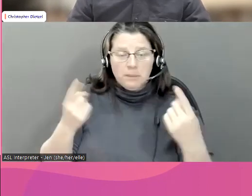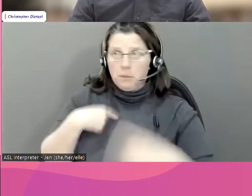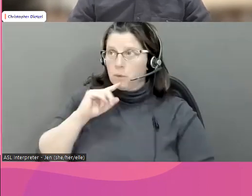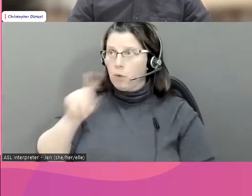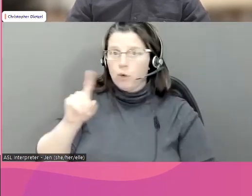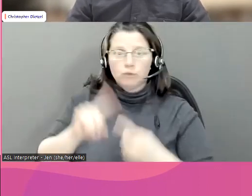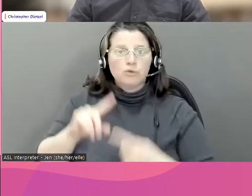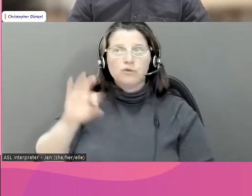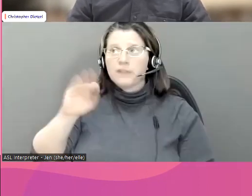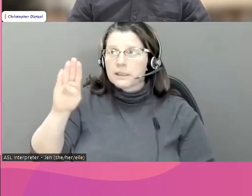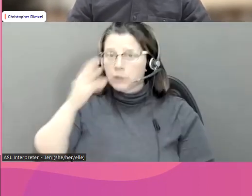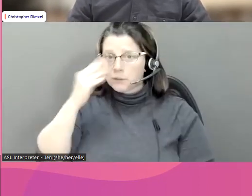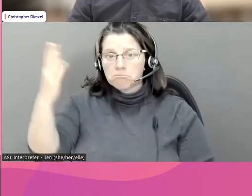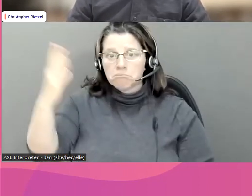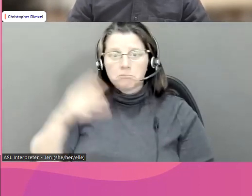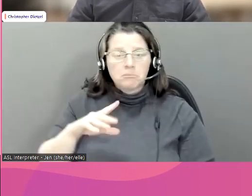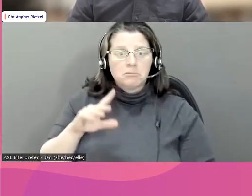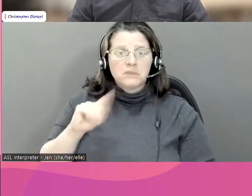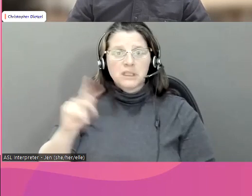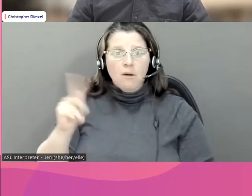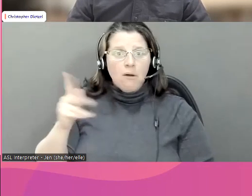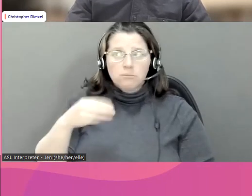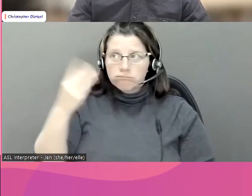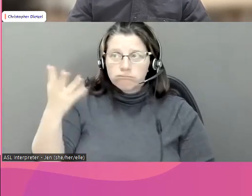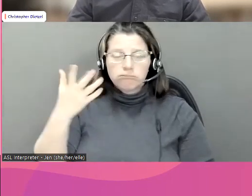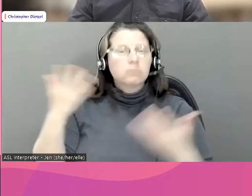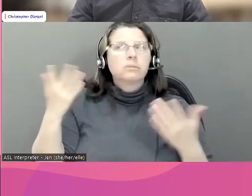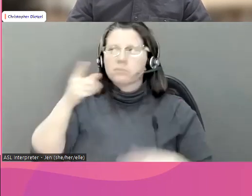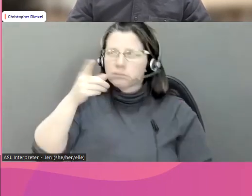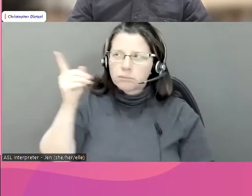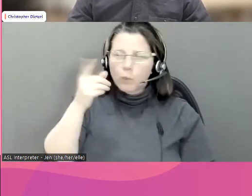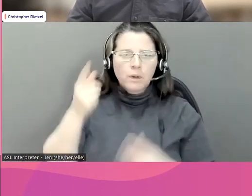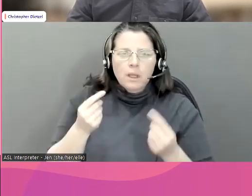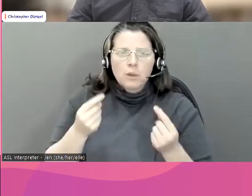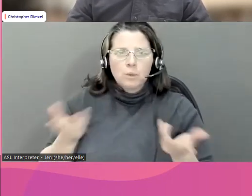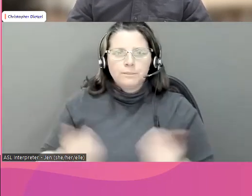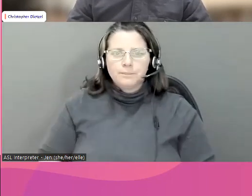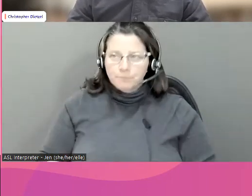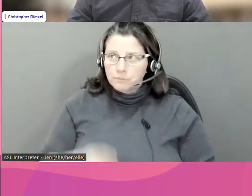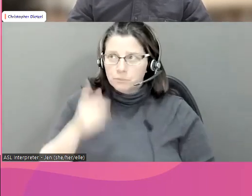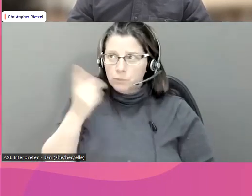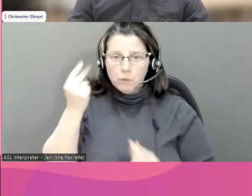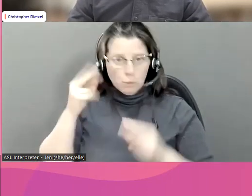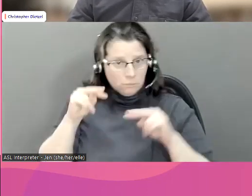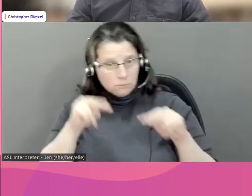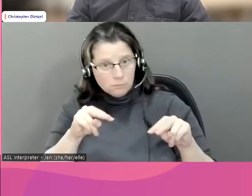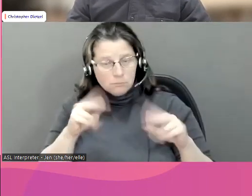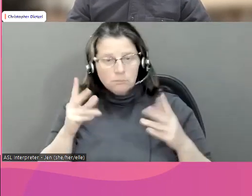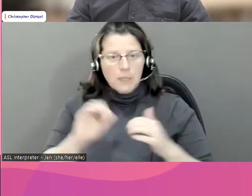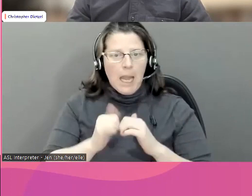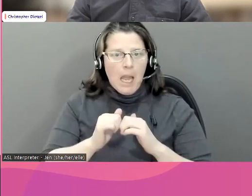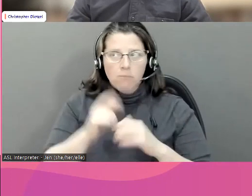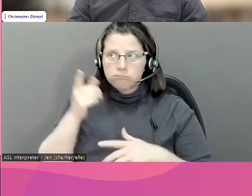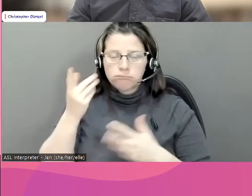autorités de la société telle que Facebook et TikTok, dans quelle mesure est-ce que ces sociétés